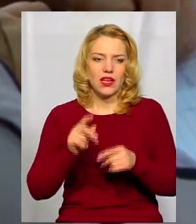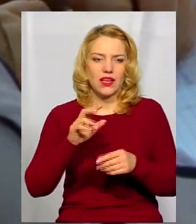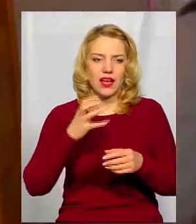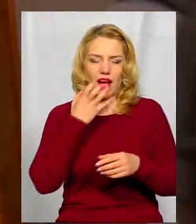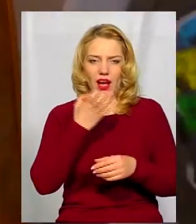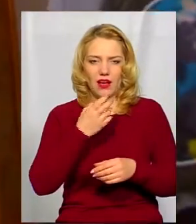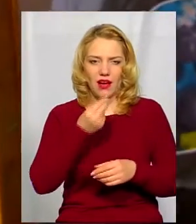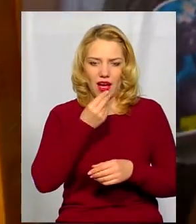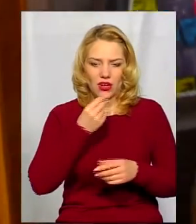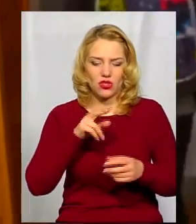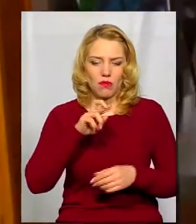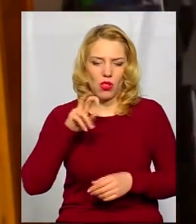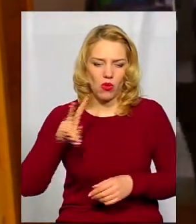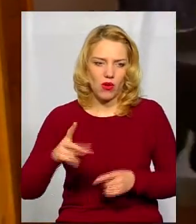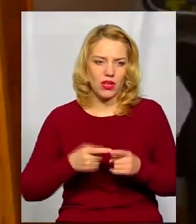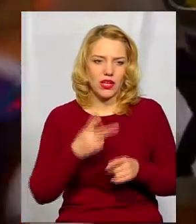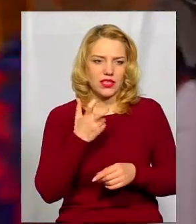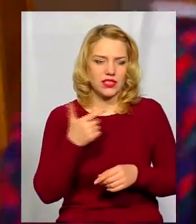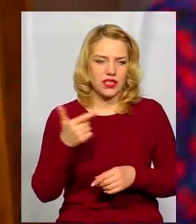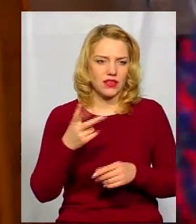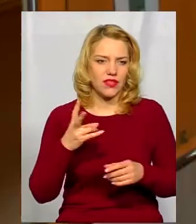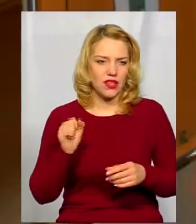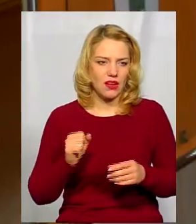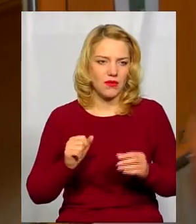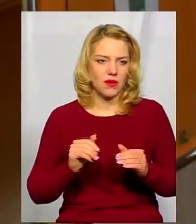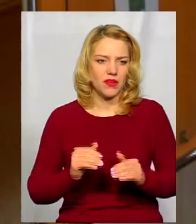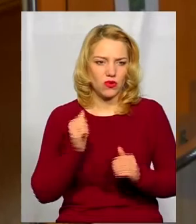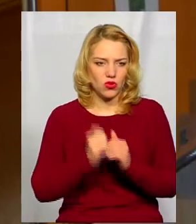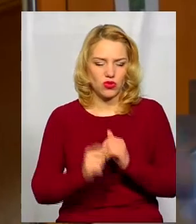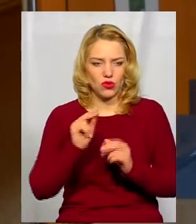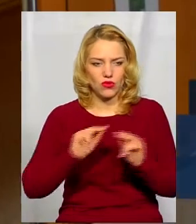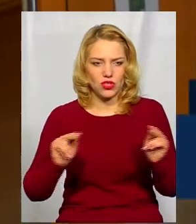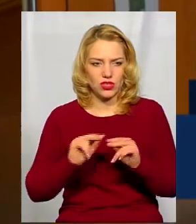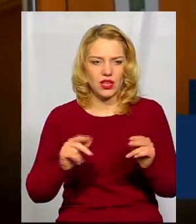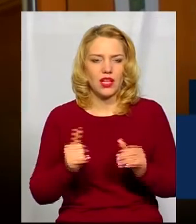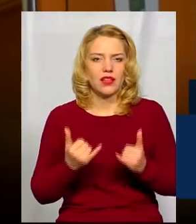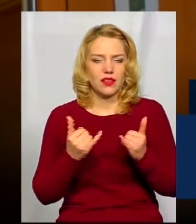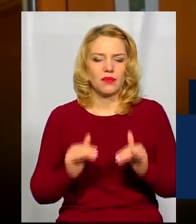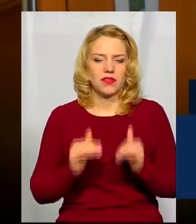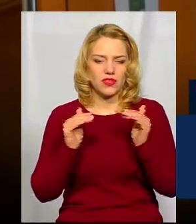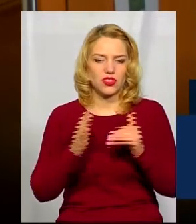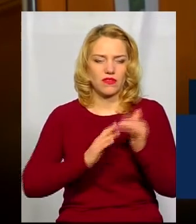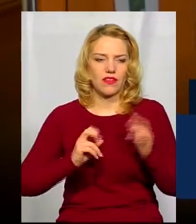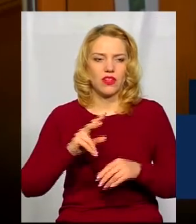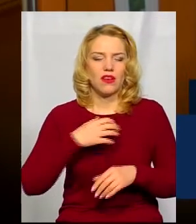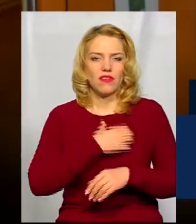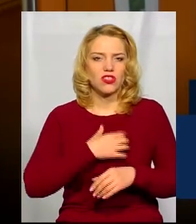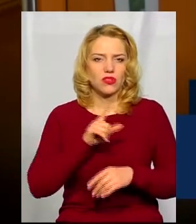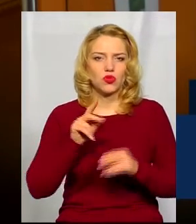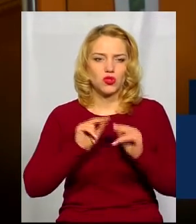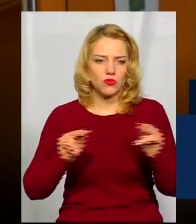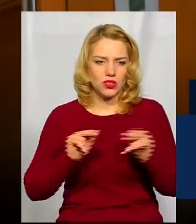автобуси, 900 гривень на кожного вчителя для підвищення кваліфікації. Важливо, щоб вчитель мав можливість набрути нових навичок,